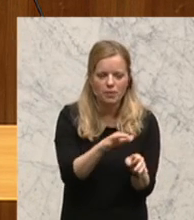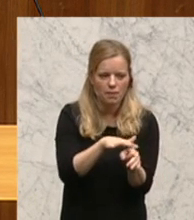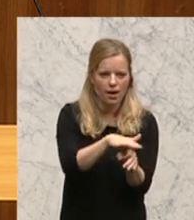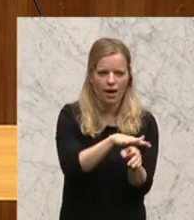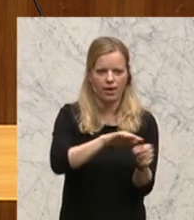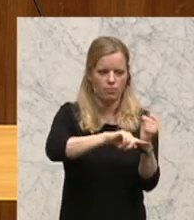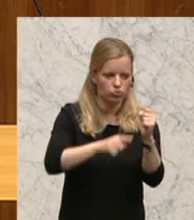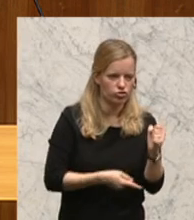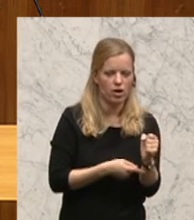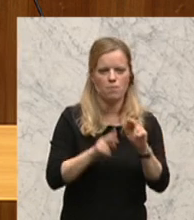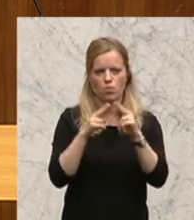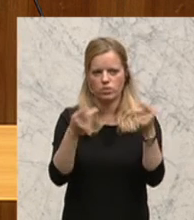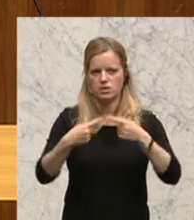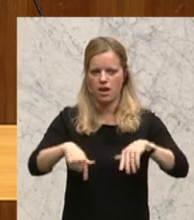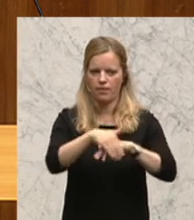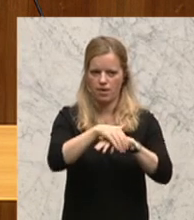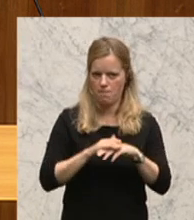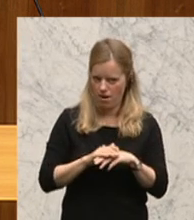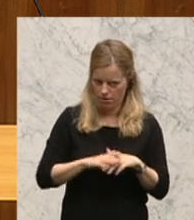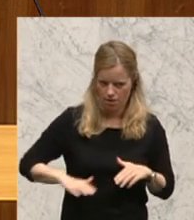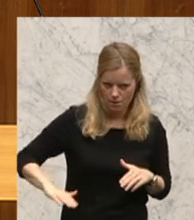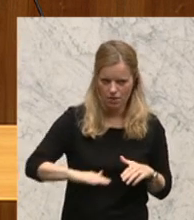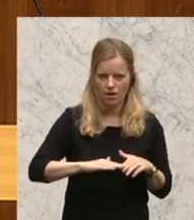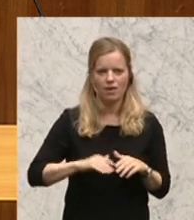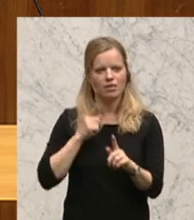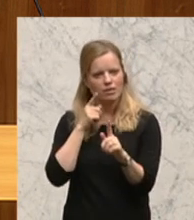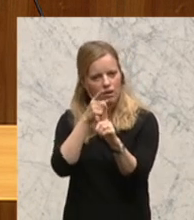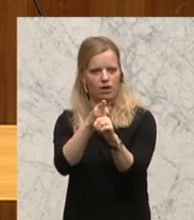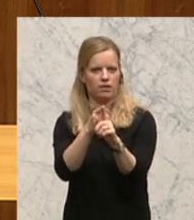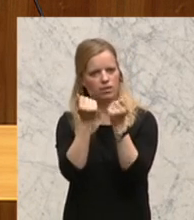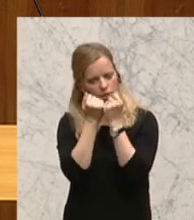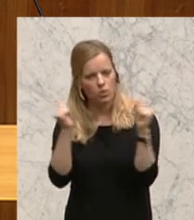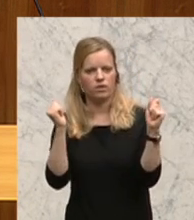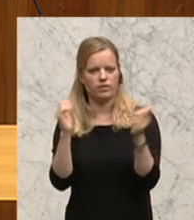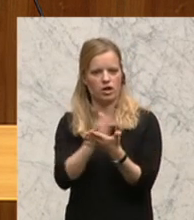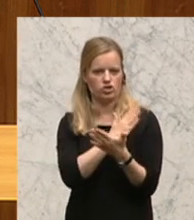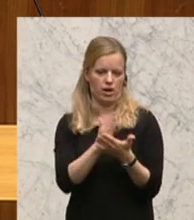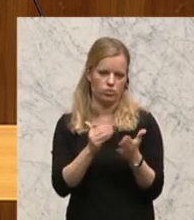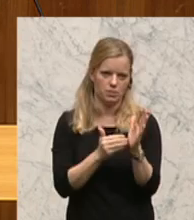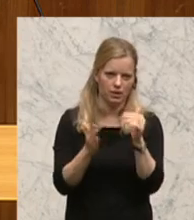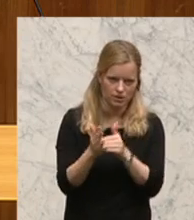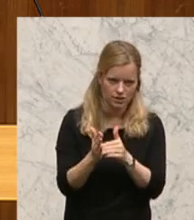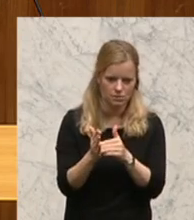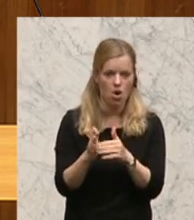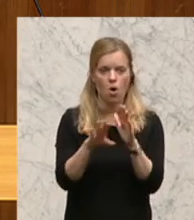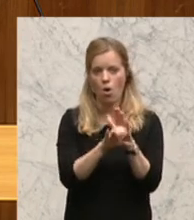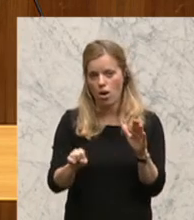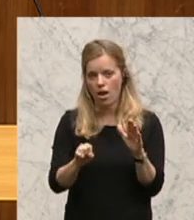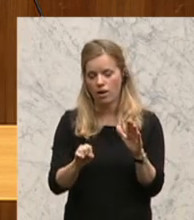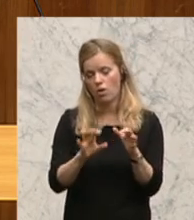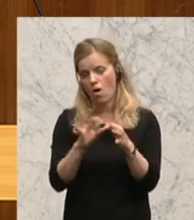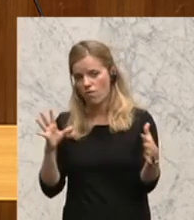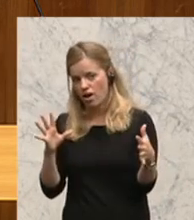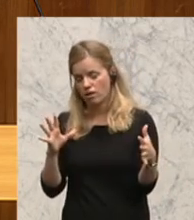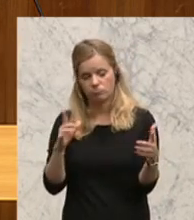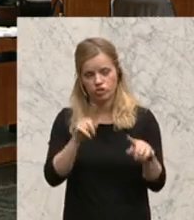Stärkung direkter und repräsentativer demokratischer Entscheidungsmechanismen, innovative Kombination von Online- und Offline-Formaten zur Teilhabe